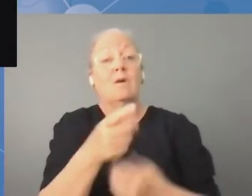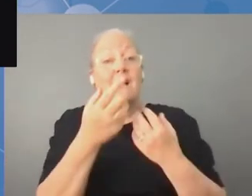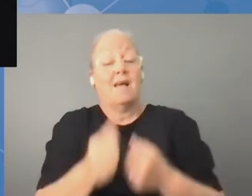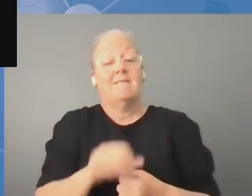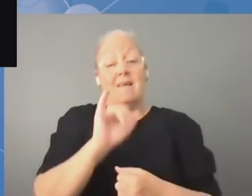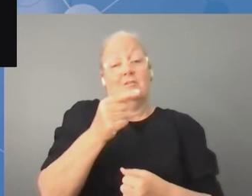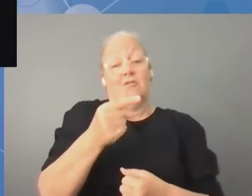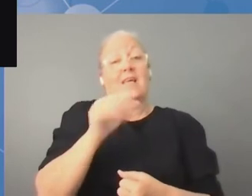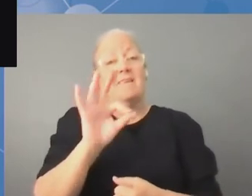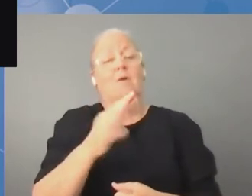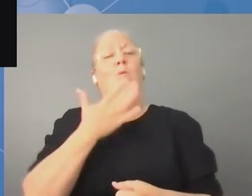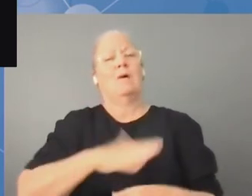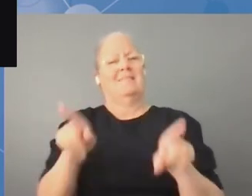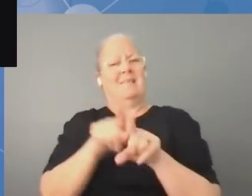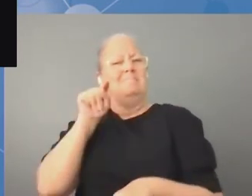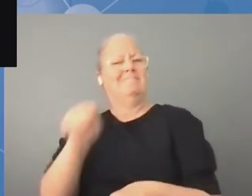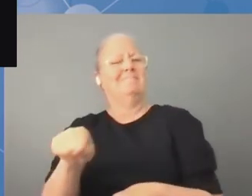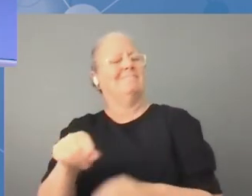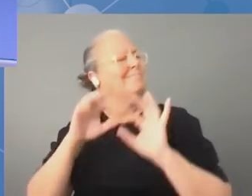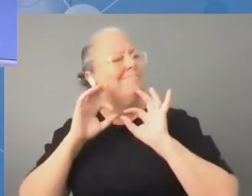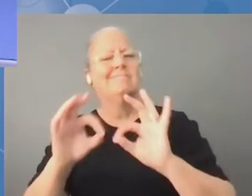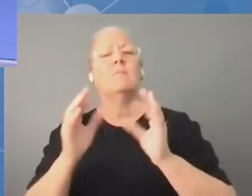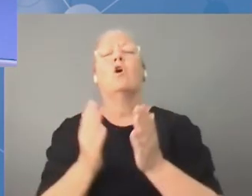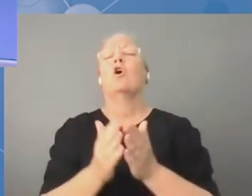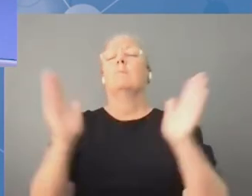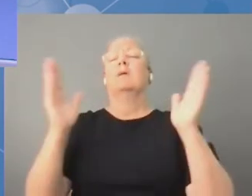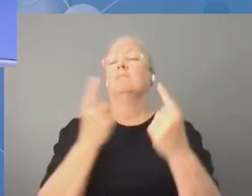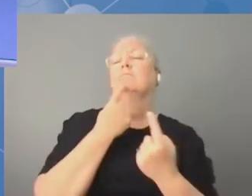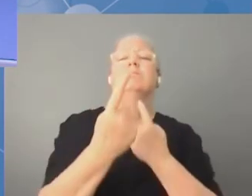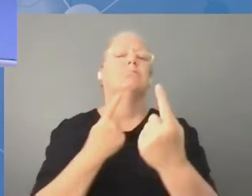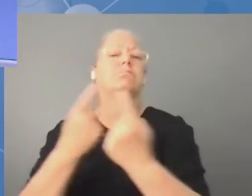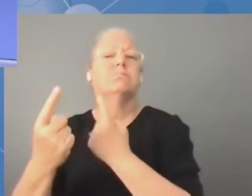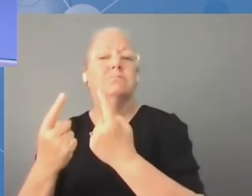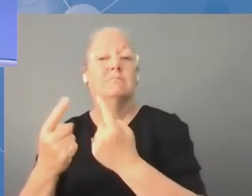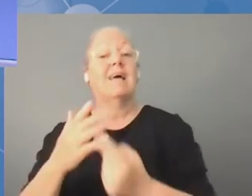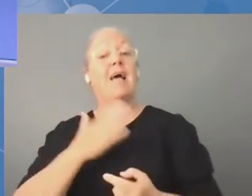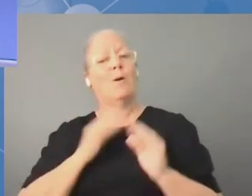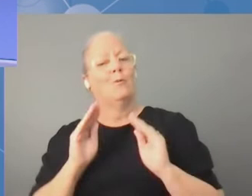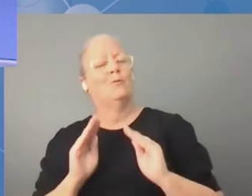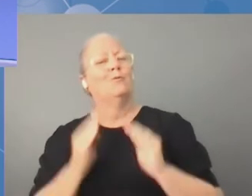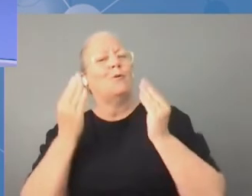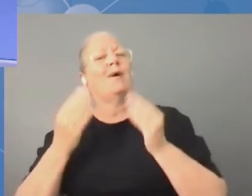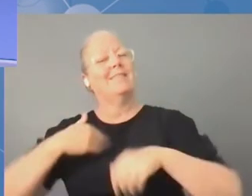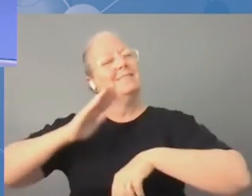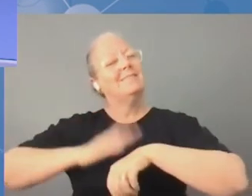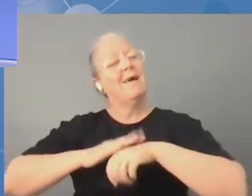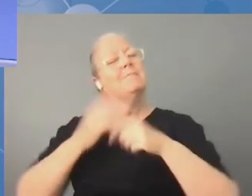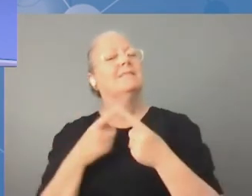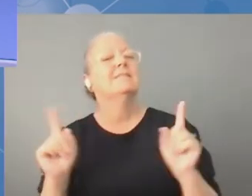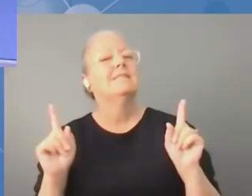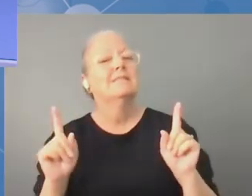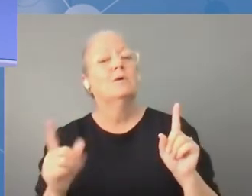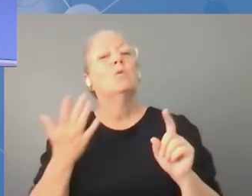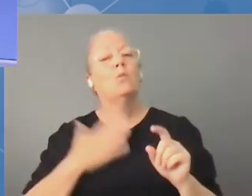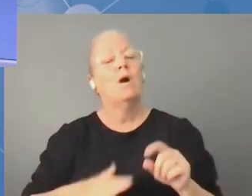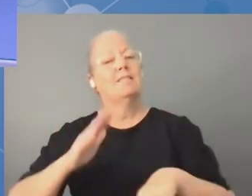żeby w przyszłych latach pojawiło się więcej takich formatów podczas szczytu IGF. Myślę, że to byłoby dla nas bardzo przydatne, dla młodego